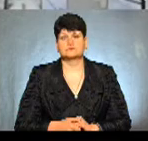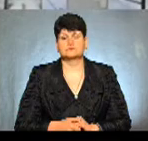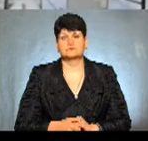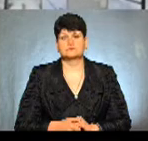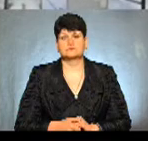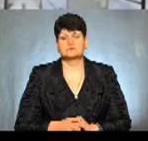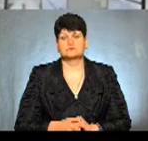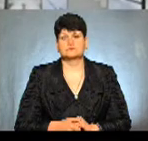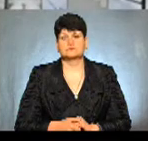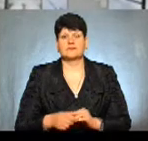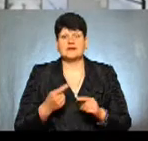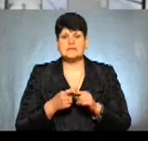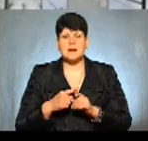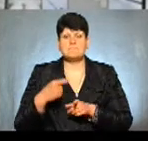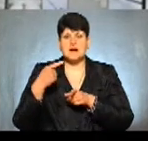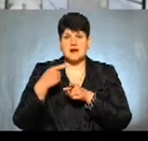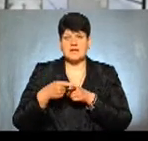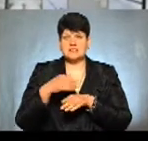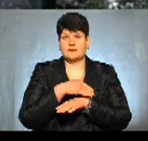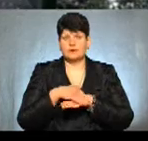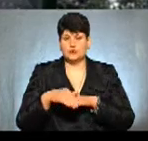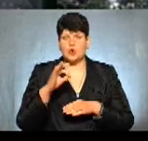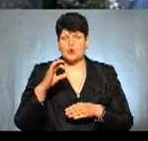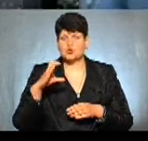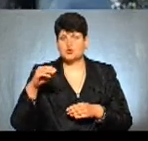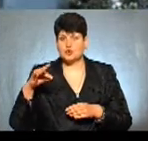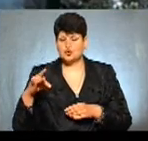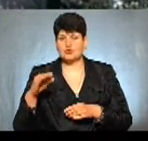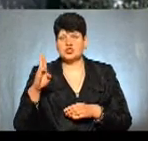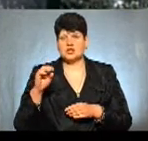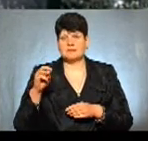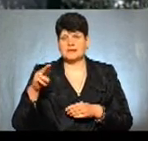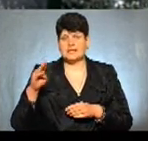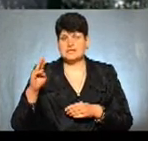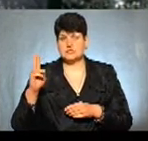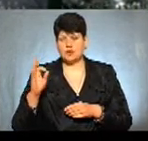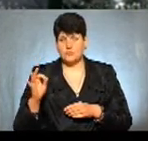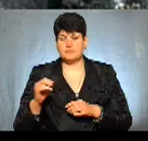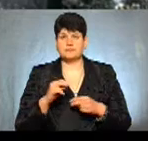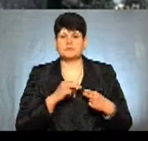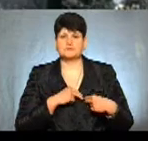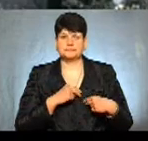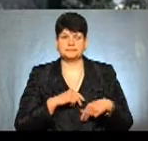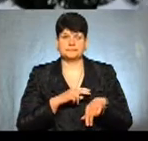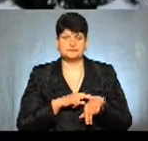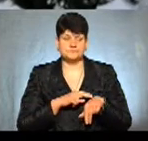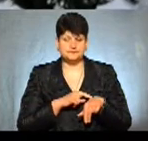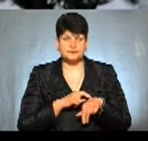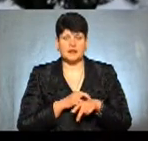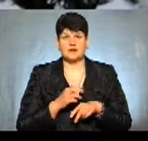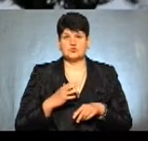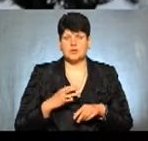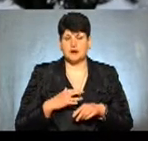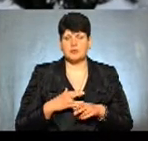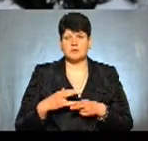Це перехрестя вулиць Острозького та Шептицького. Працівники управління муніципальної інспекції чекають приїзду